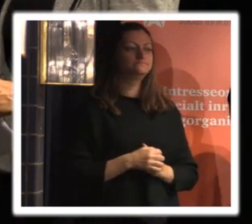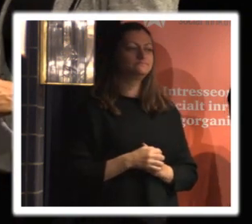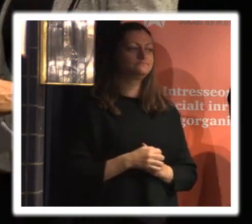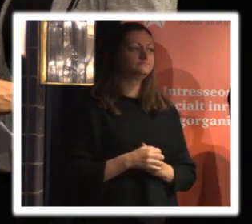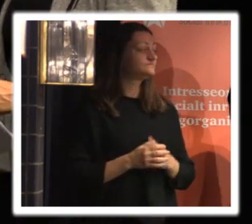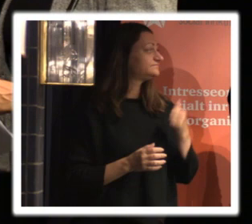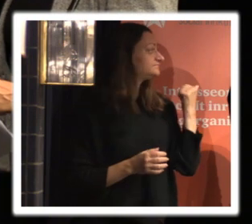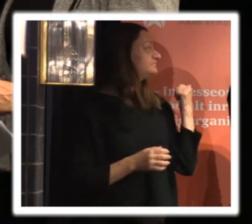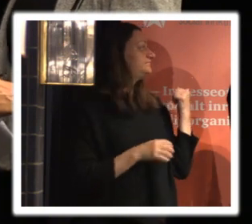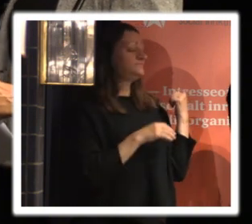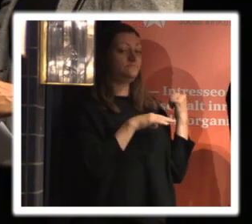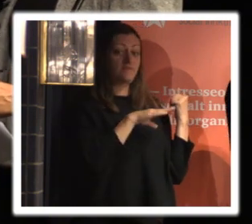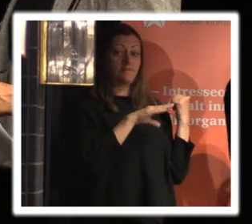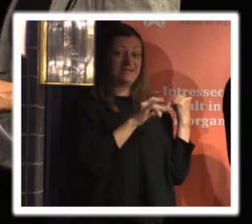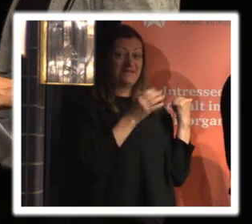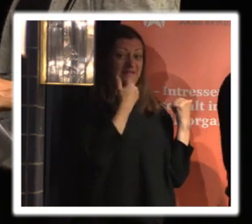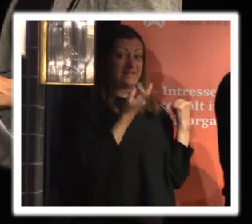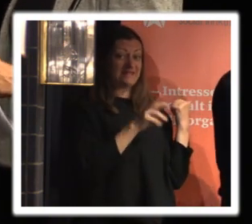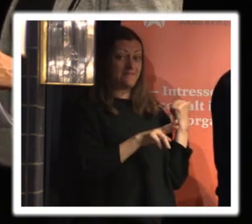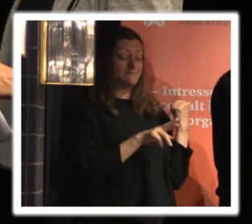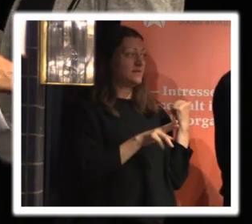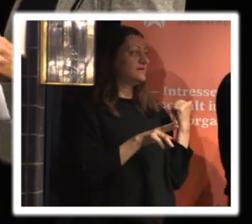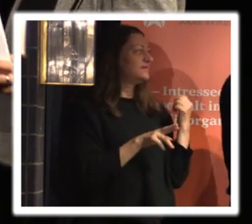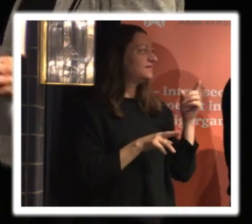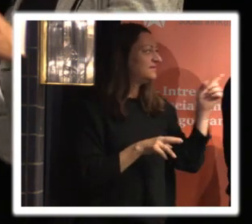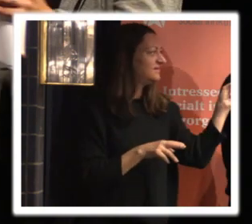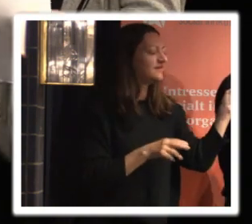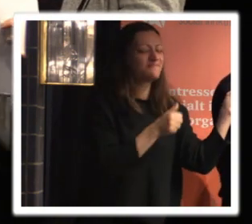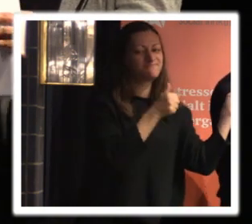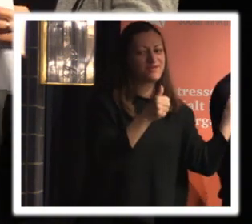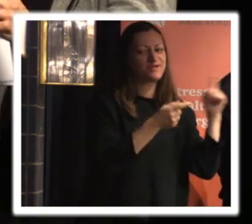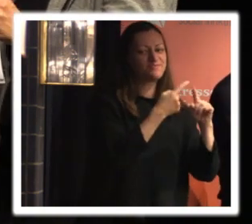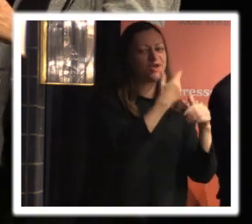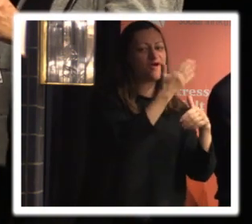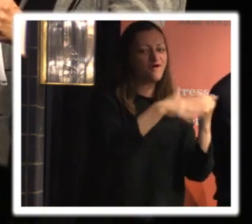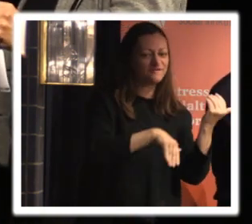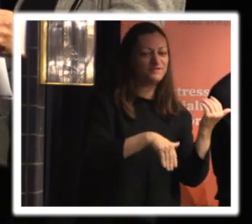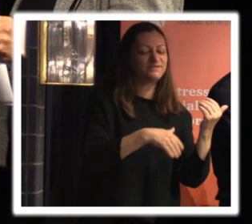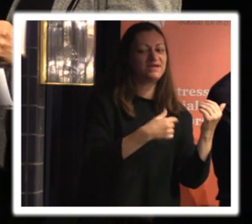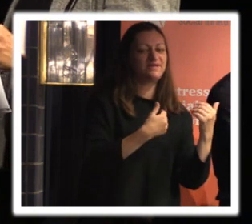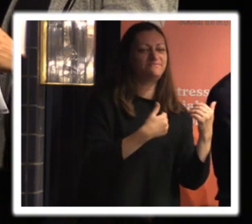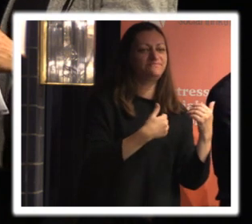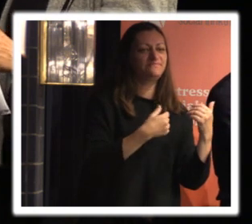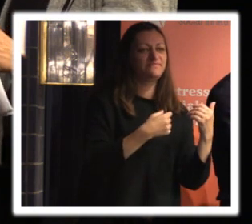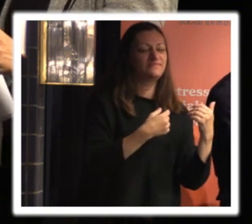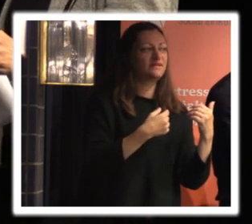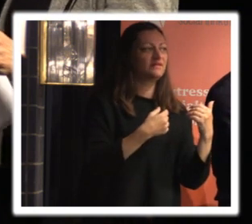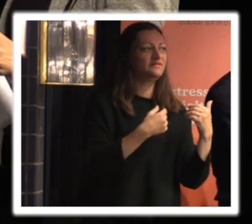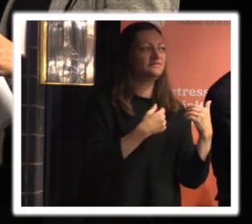får man ge ett exempel vi gjorde en sån här kartläggning vi ska också bara avsluta den här individ eller vad ska man säga